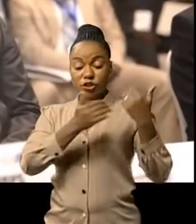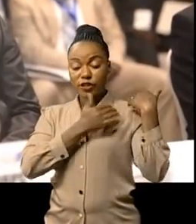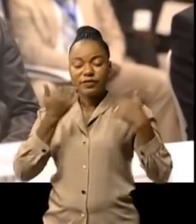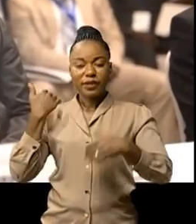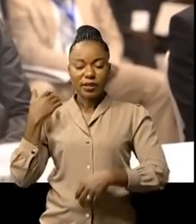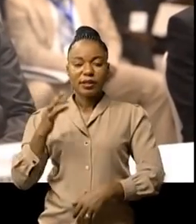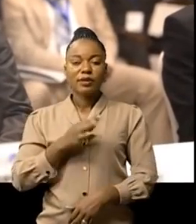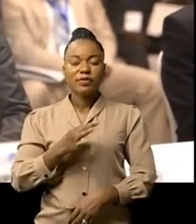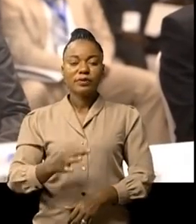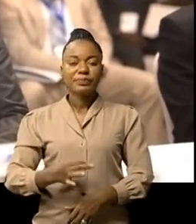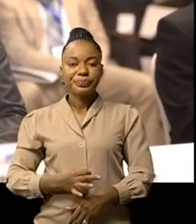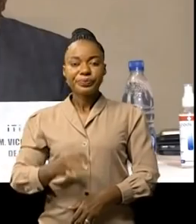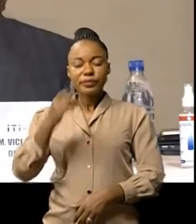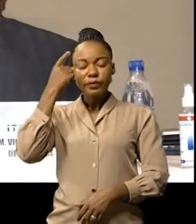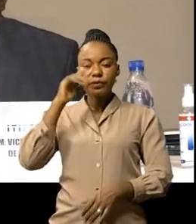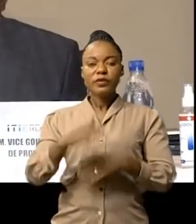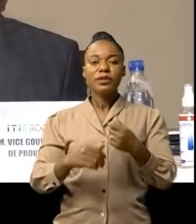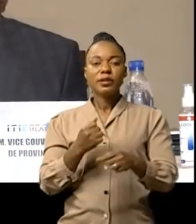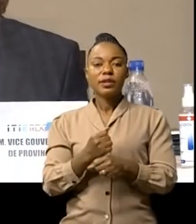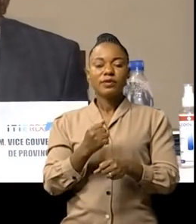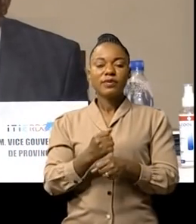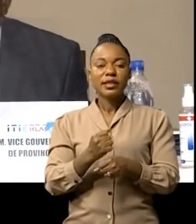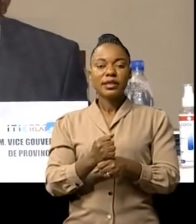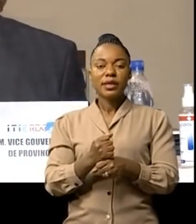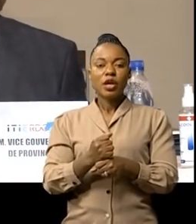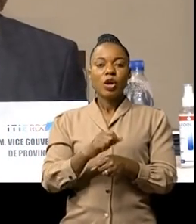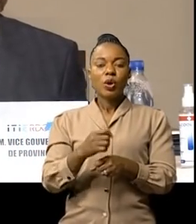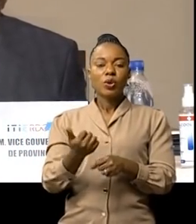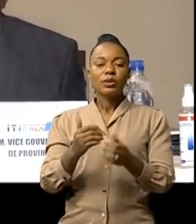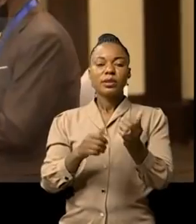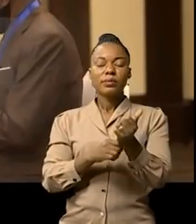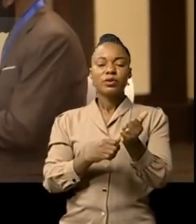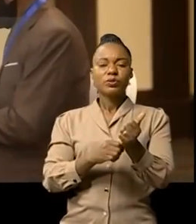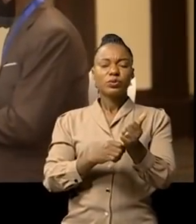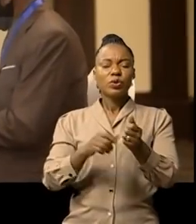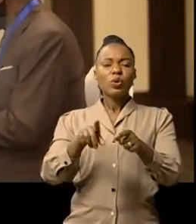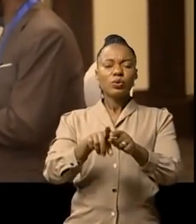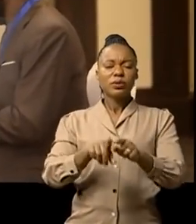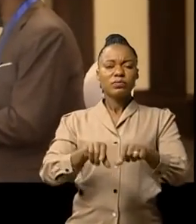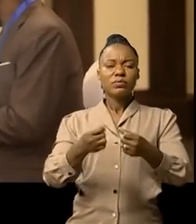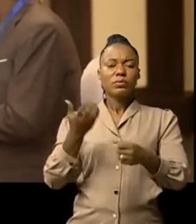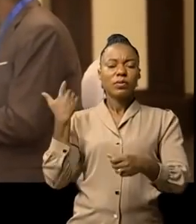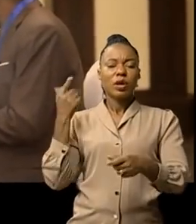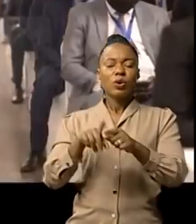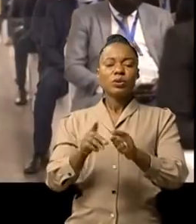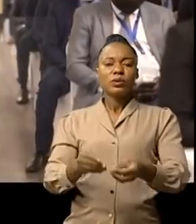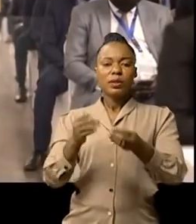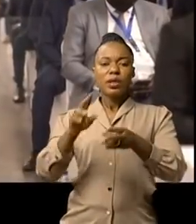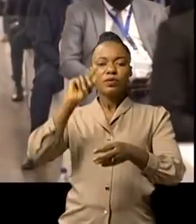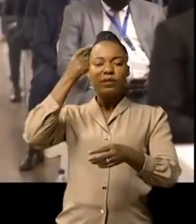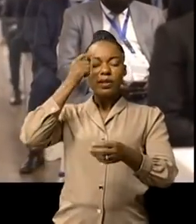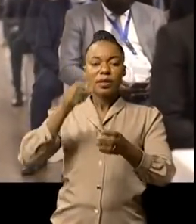Chisekedi Chilombo d'opérer une rupture d'avec certaines proches du passé pour instaurer une gouvernance responsable,